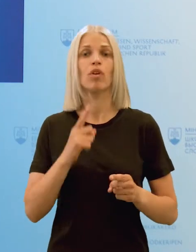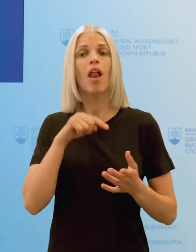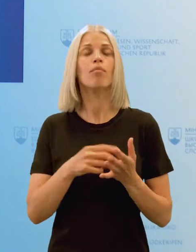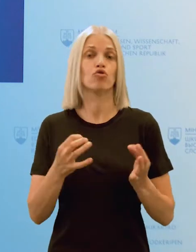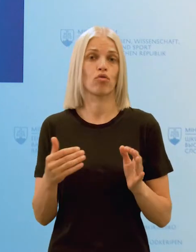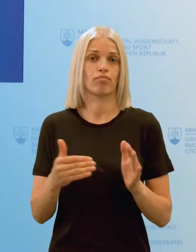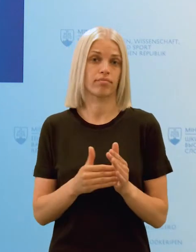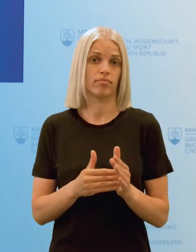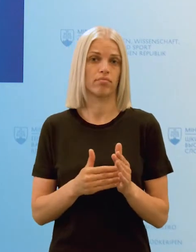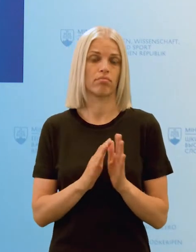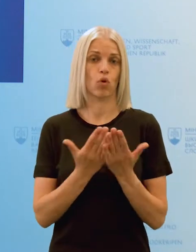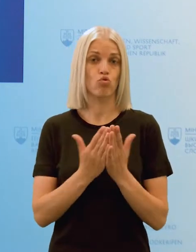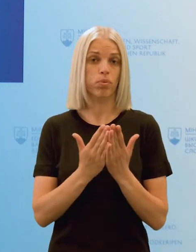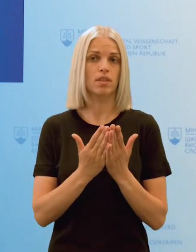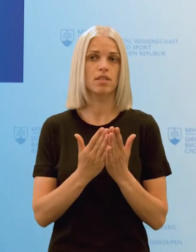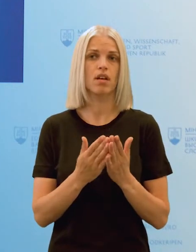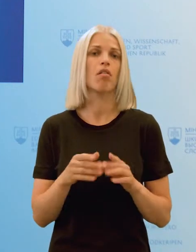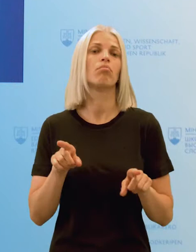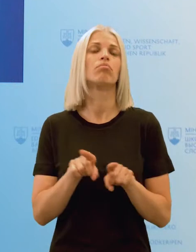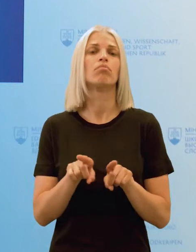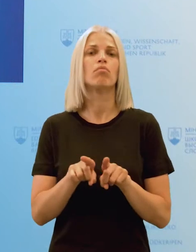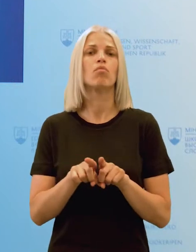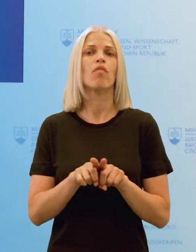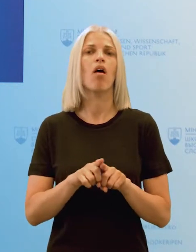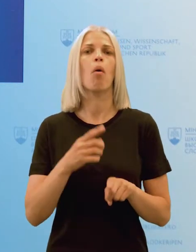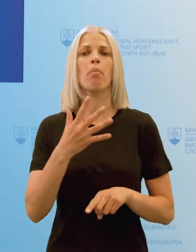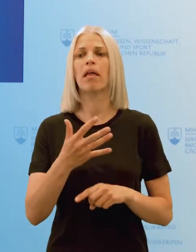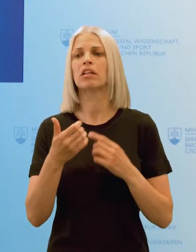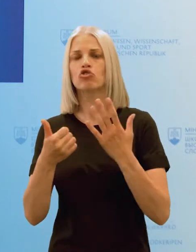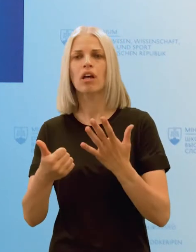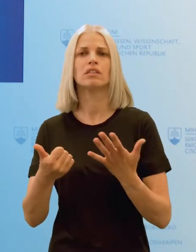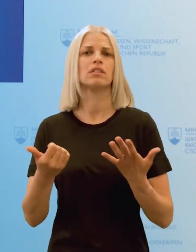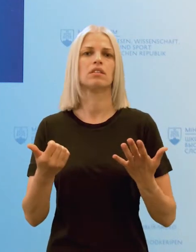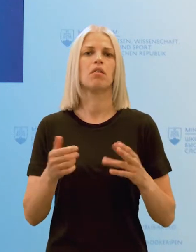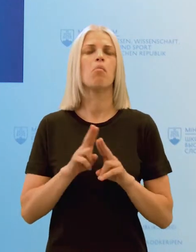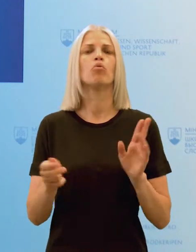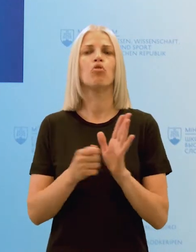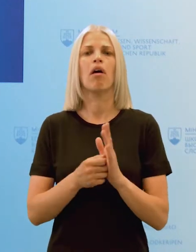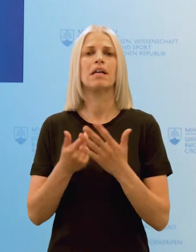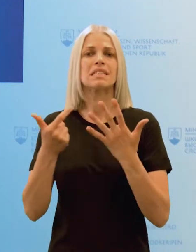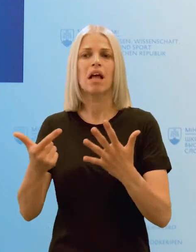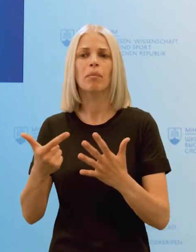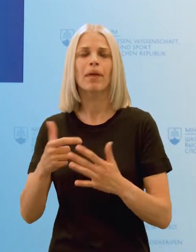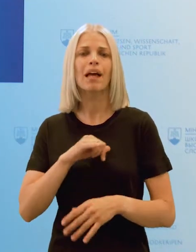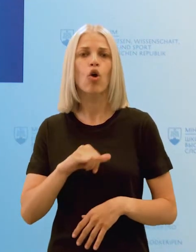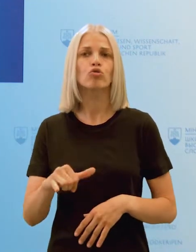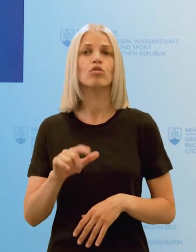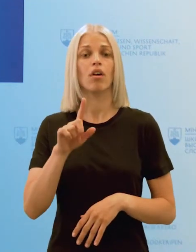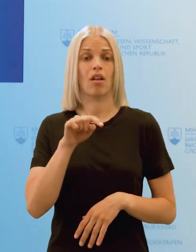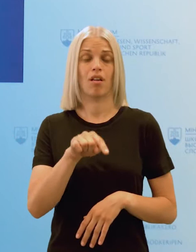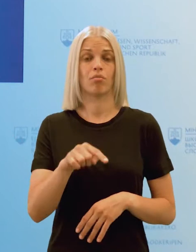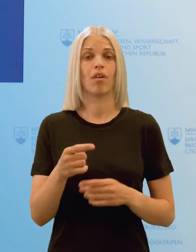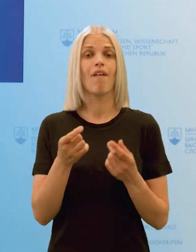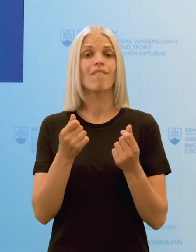potrebujú. Napríklad, ak majú učebnice a pokryté 5. a 6. ročník, môžu si kúpiť učebnice 7. ročníka. Ale tento